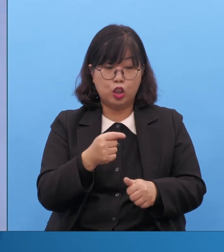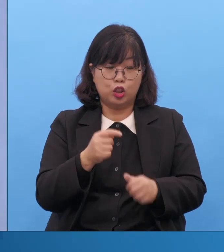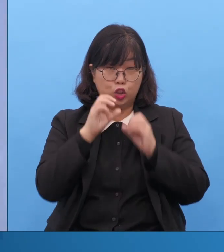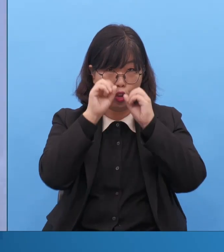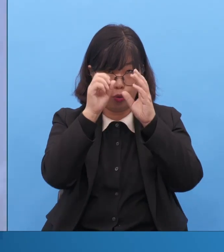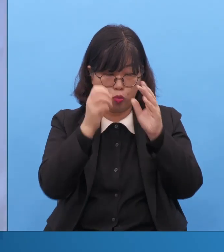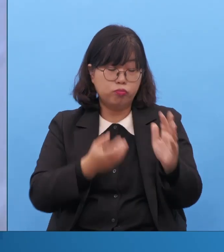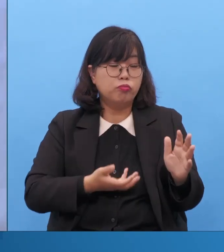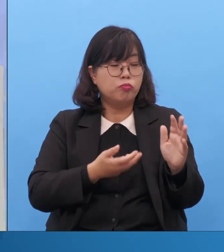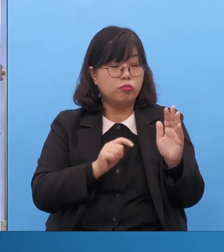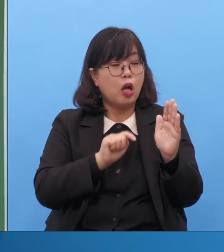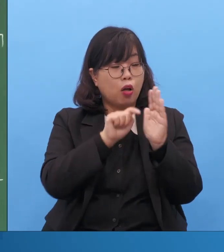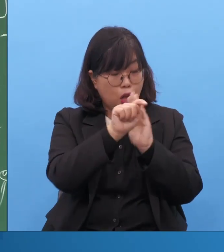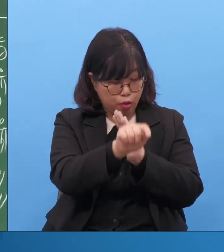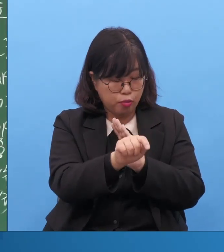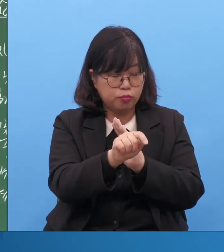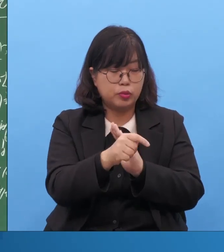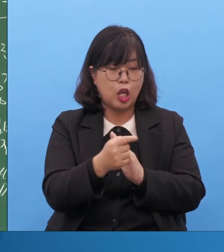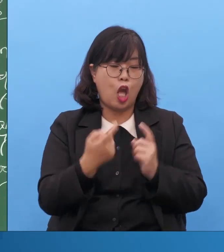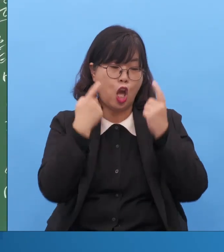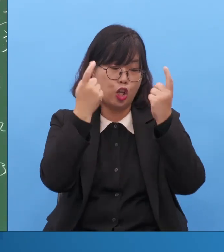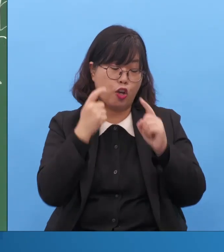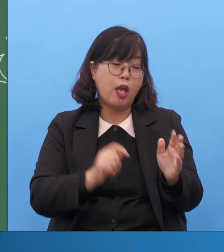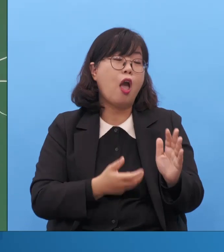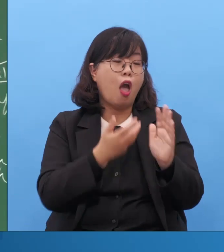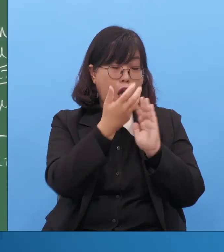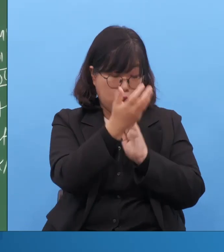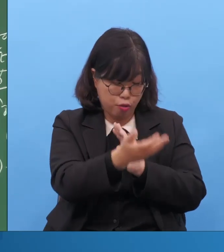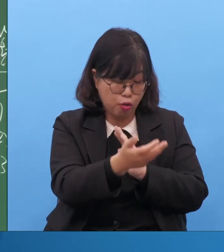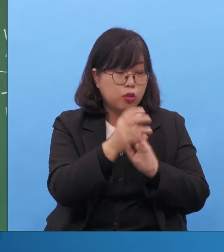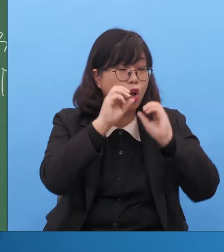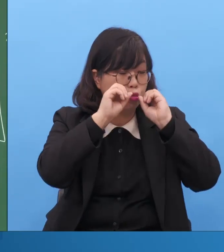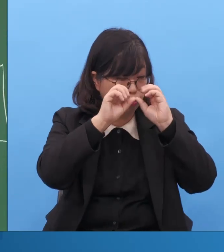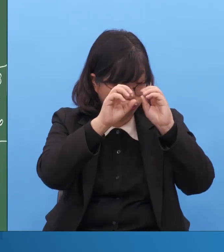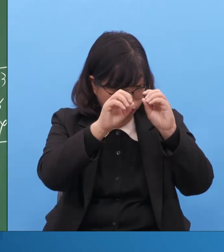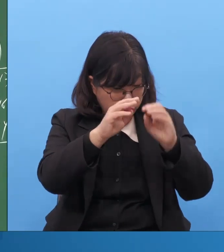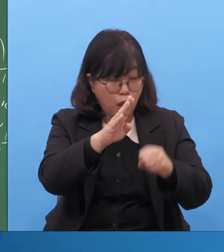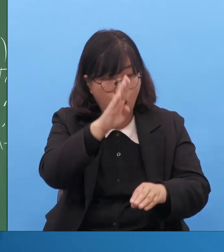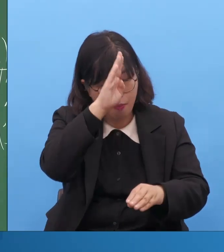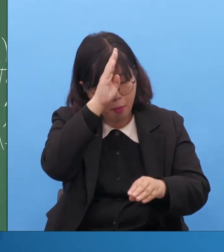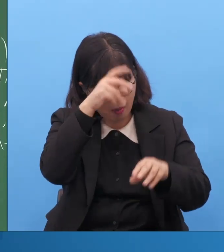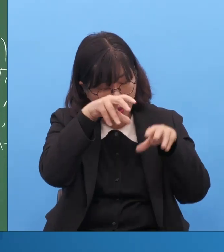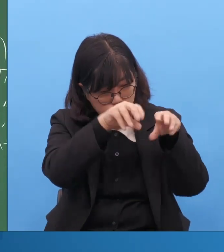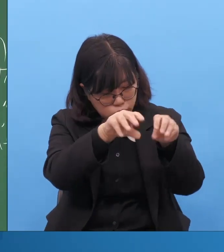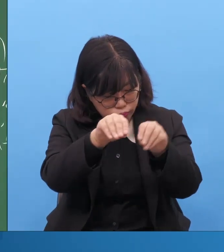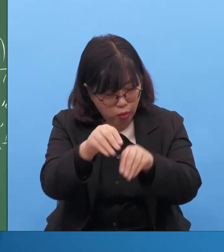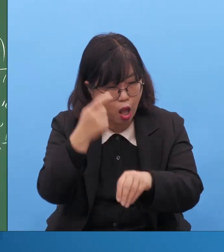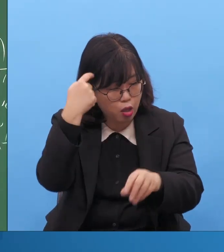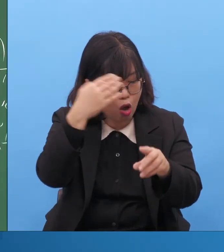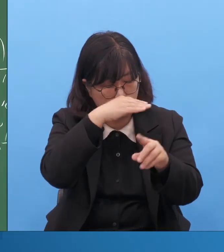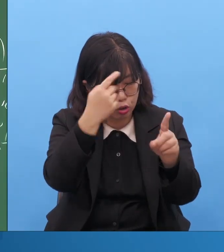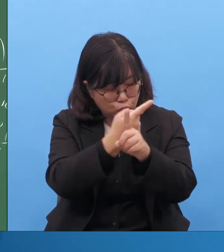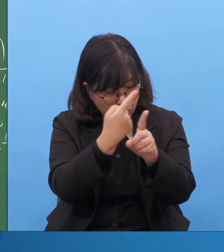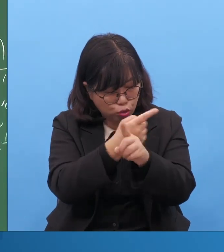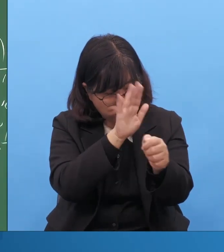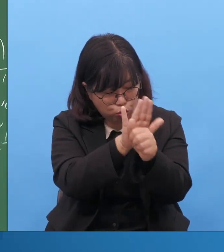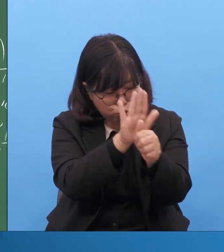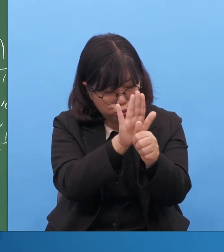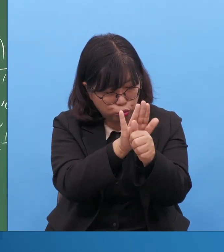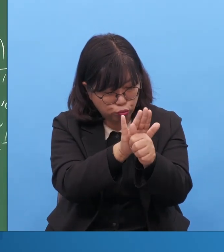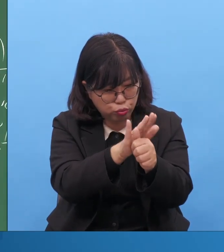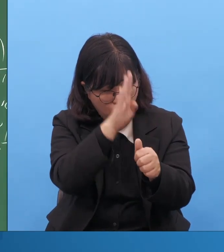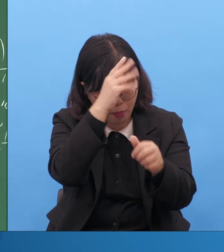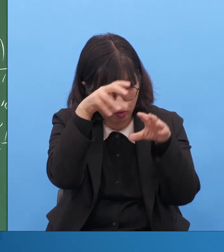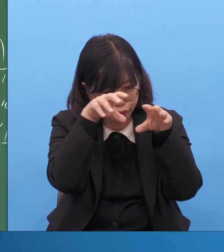무슨 말이죠? 여러분이 하나님이 주시는 메시지를 정확하게 붙잡는 게 예배